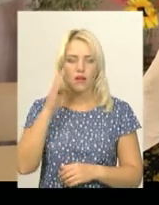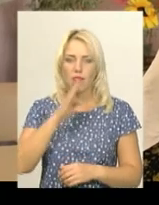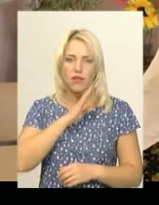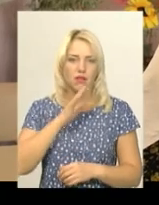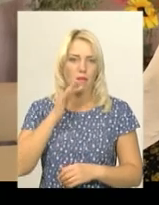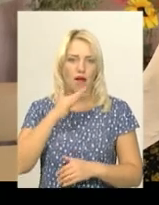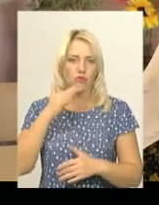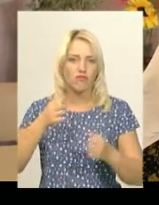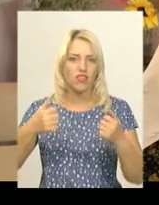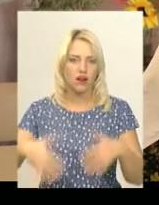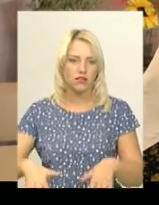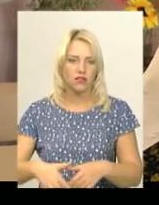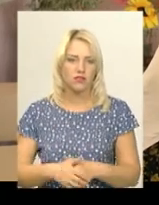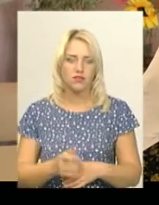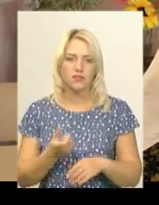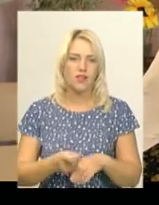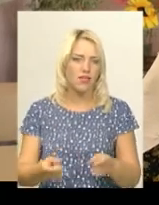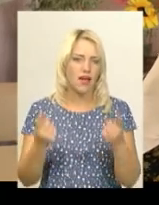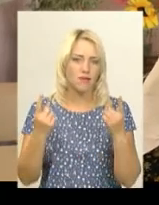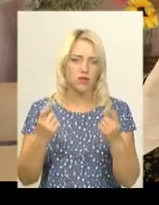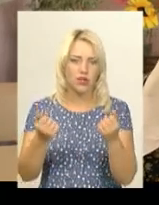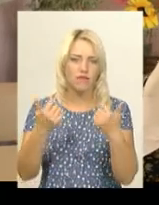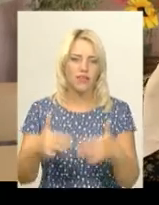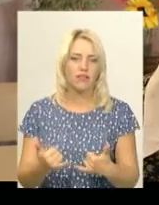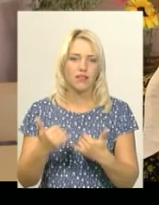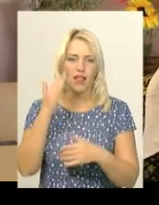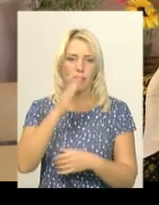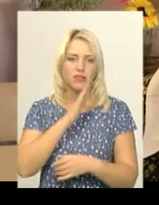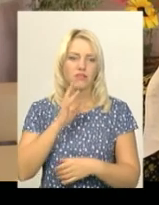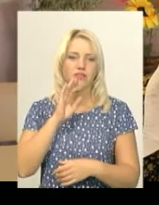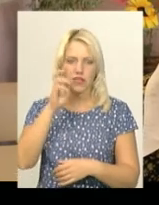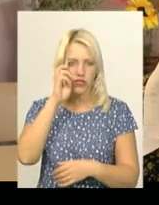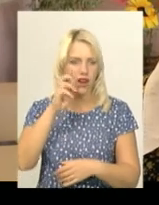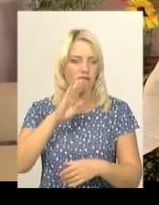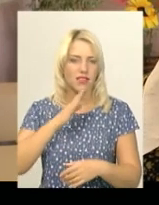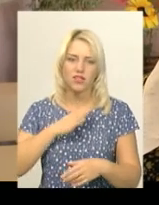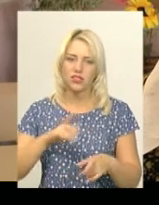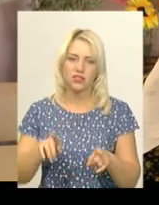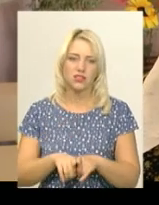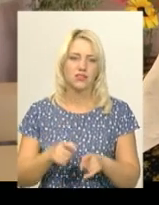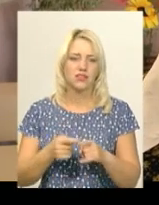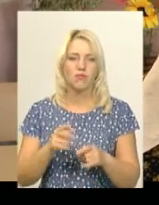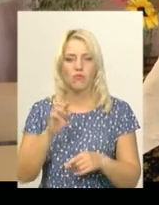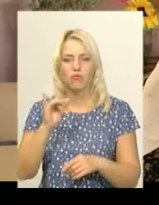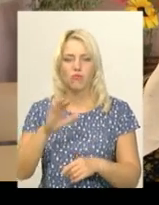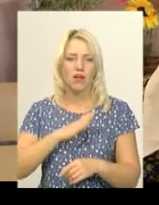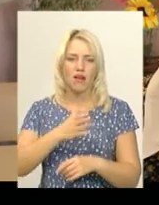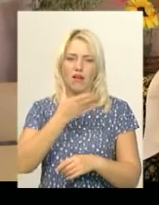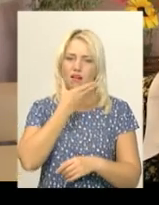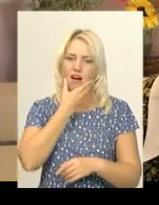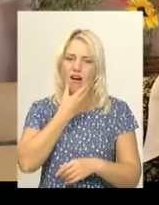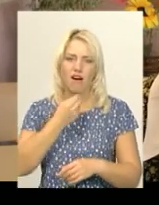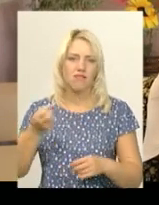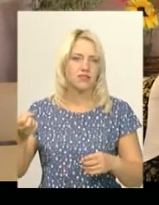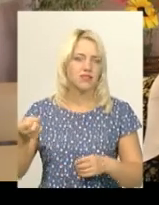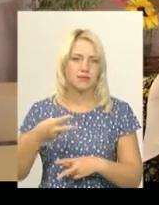найбільша втрата для них. Ну і держава наша теж. Тому що це був би дуже гарний фахівець